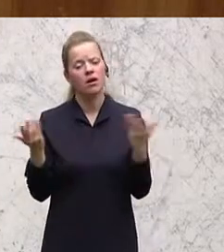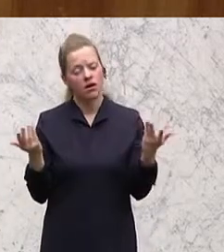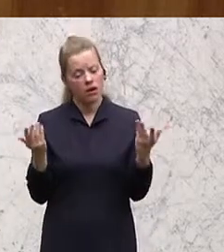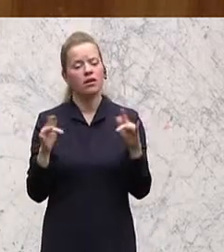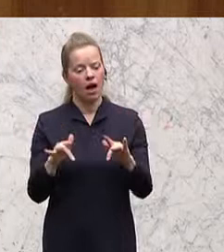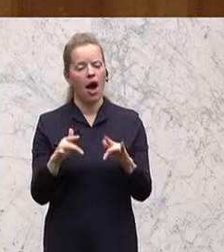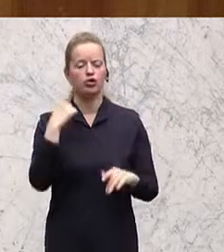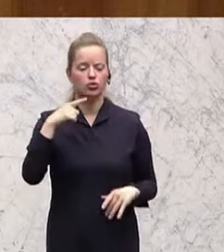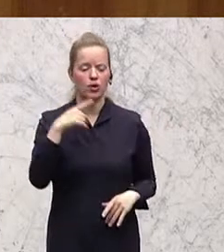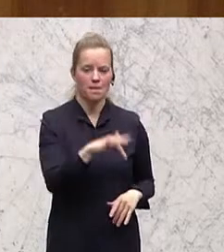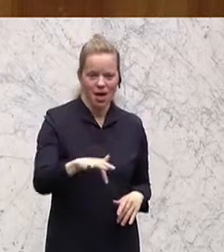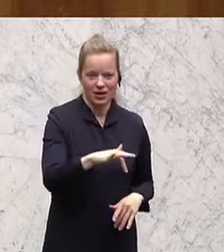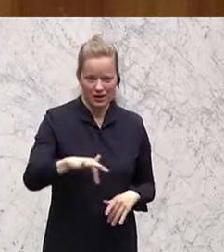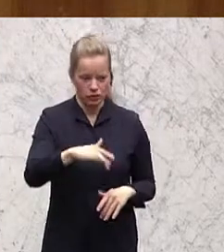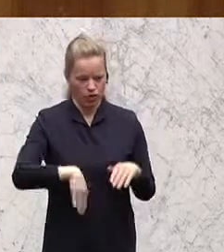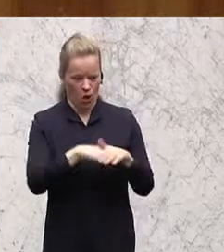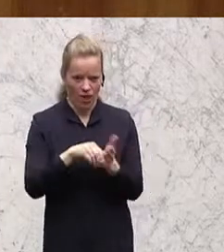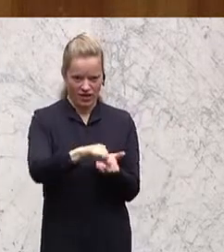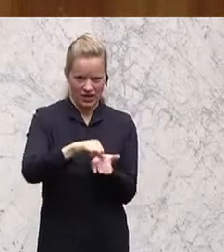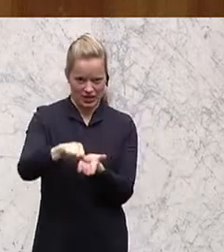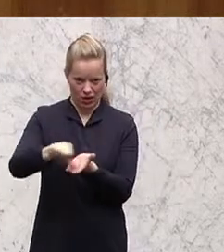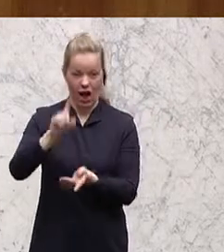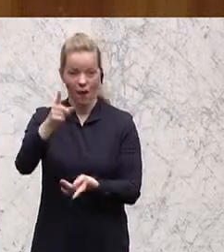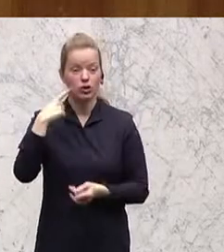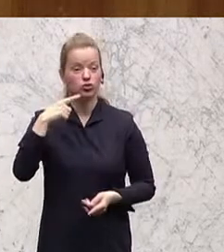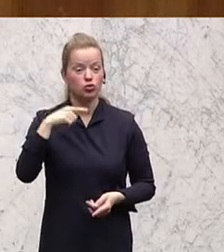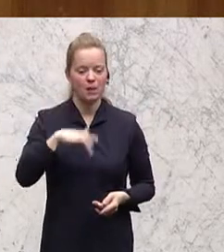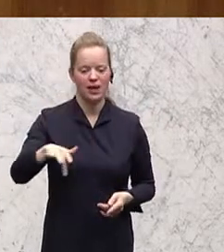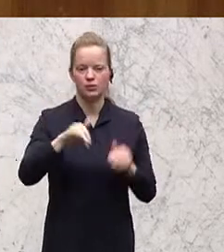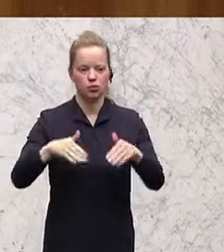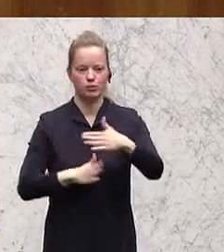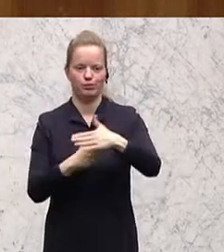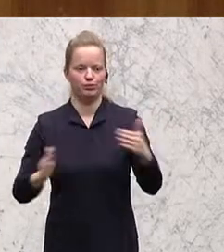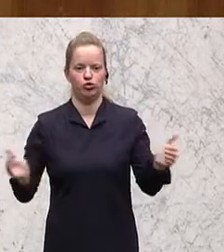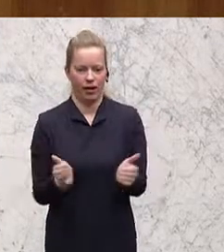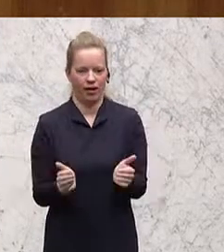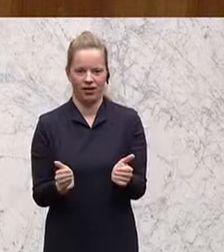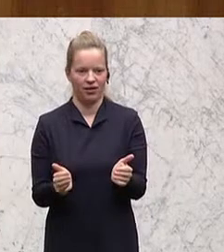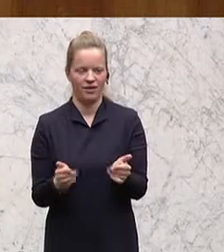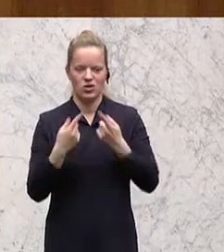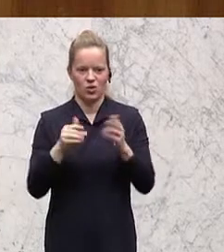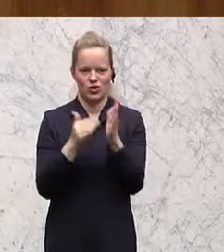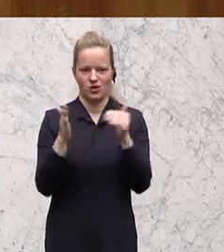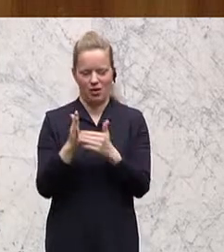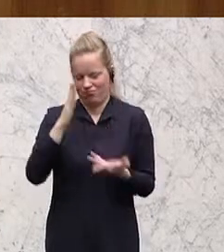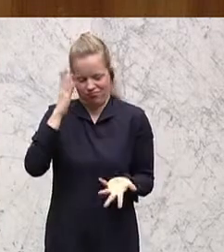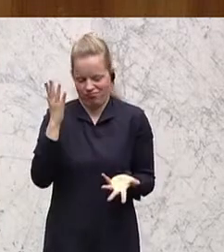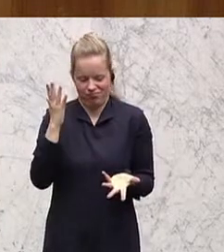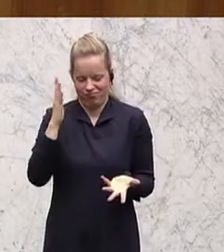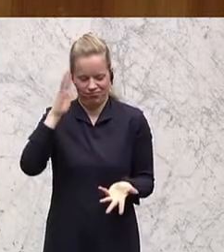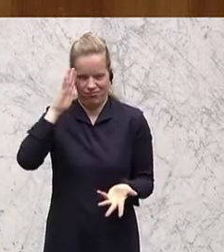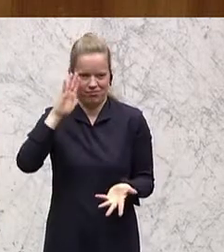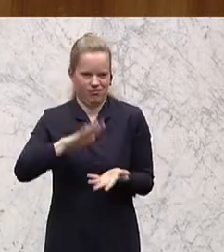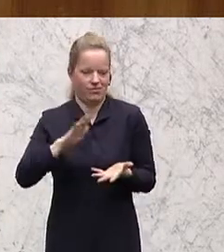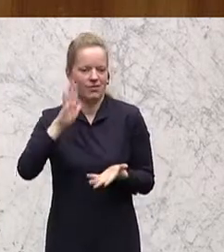ausfinanzierten Studienplätzen auch beschränken können. Sonst wird die Systematik vollkommen als Absurdum geführt. Man kann ja nur hoffen, dass